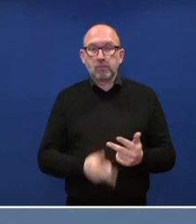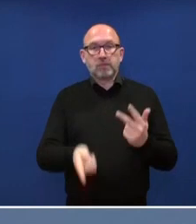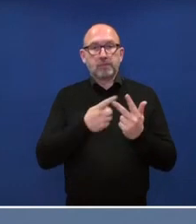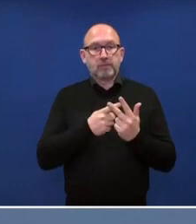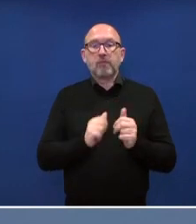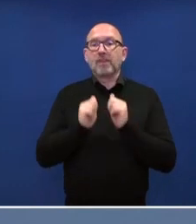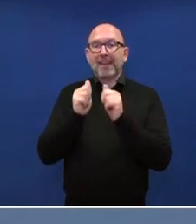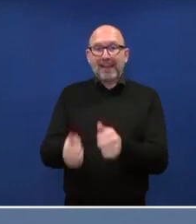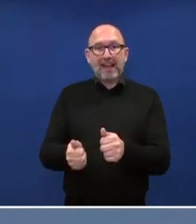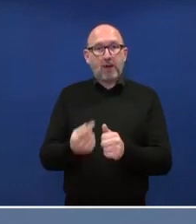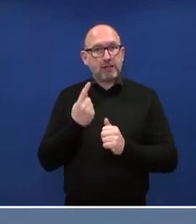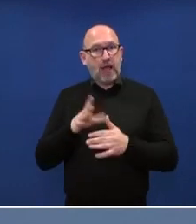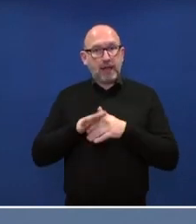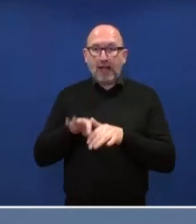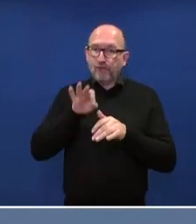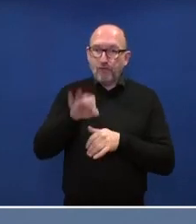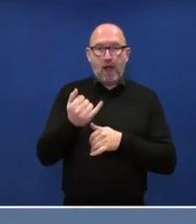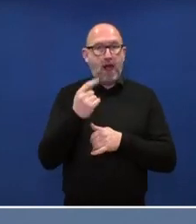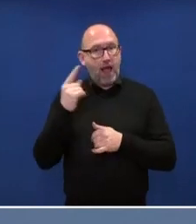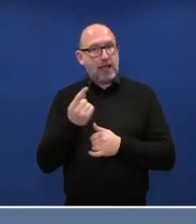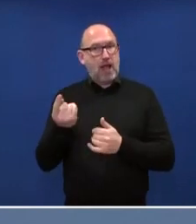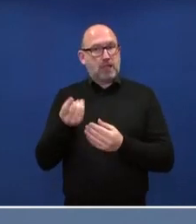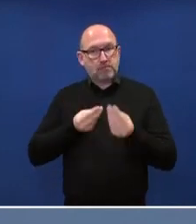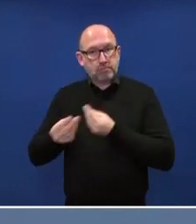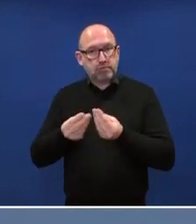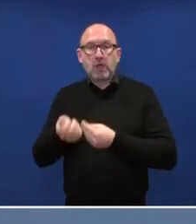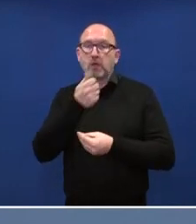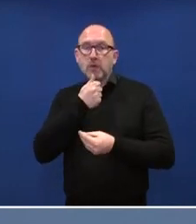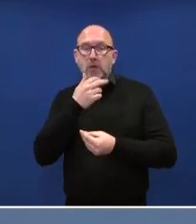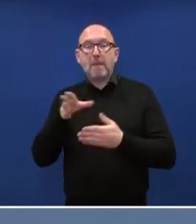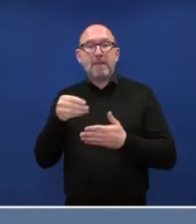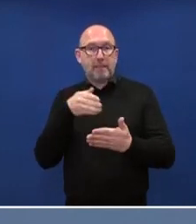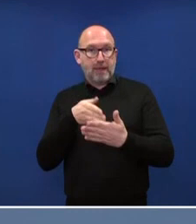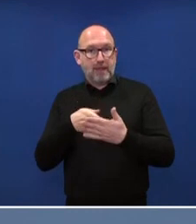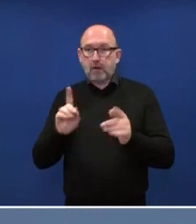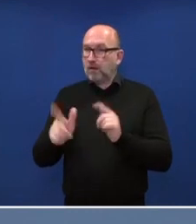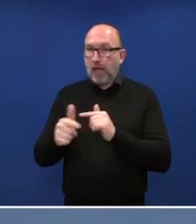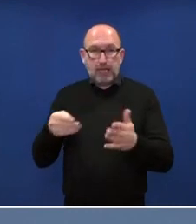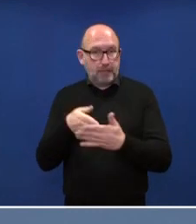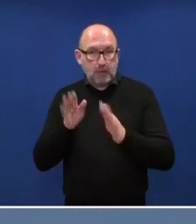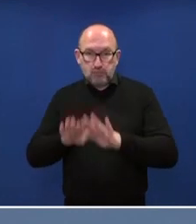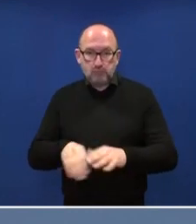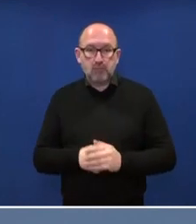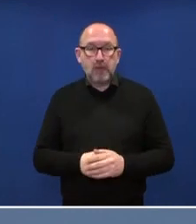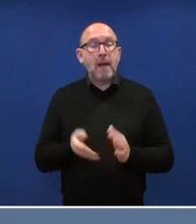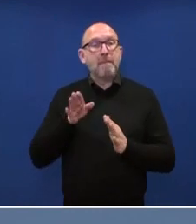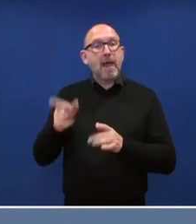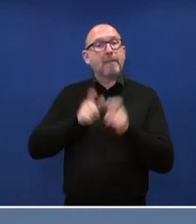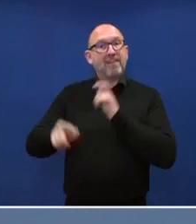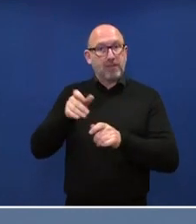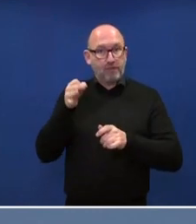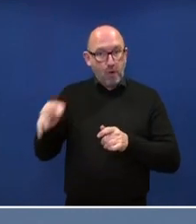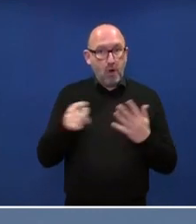Hilfen aus einer Hand für Kinder und Jugendliche mit und ohne Behinderungen, mehr Prävention vor Ort sowie